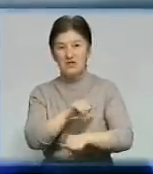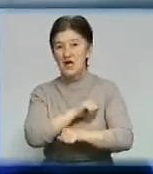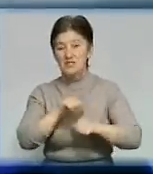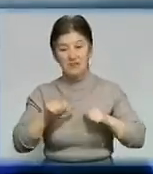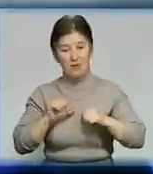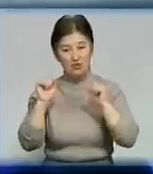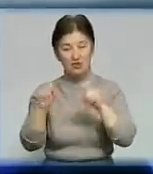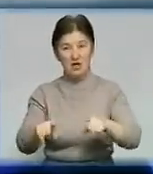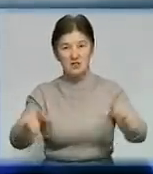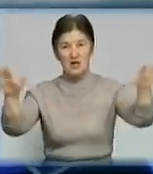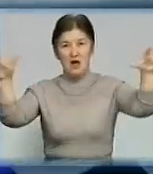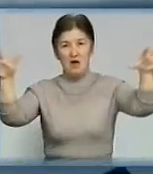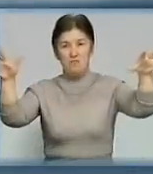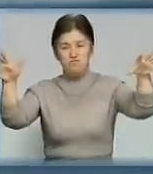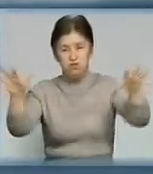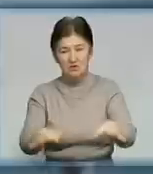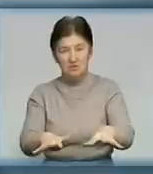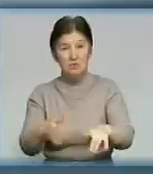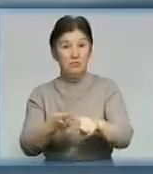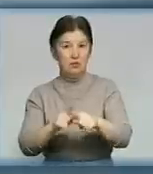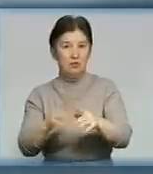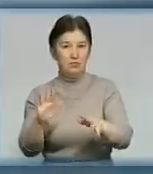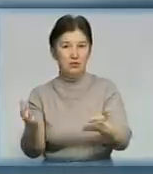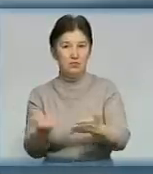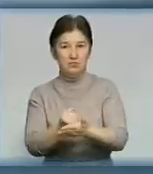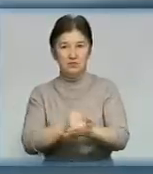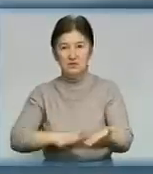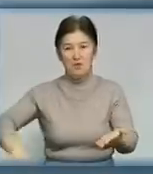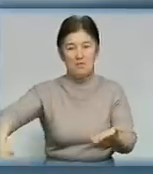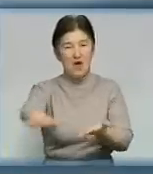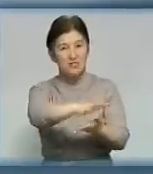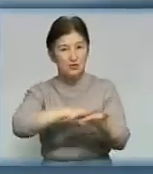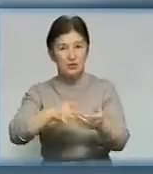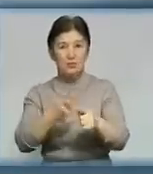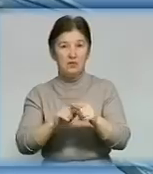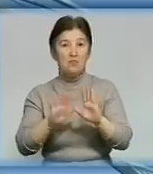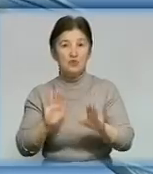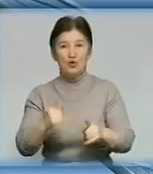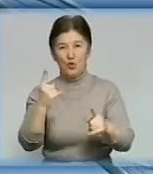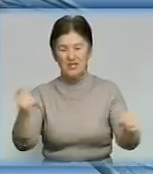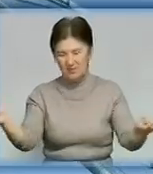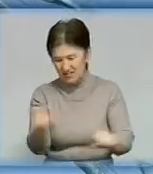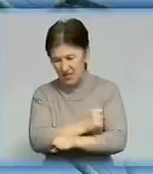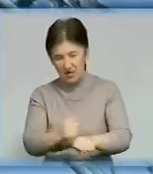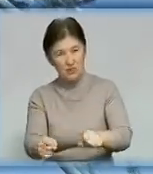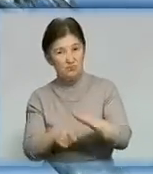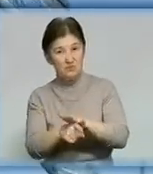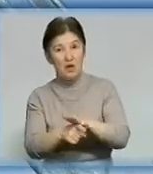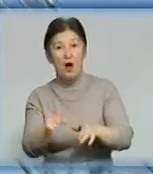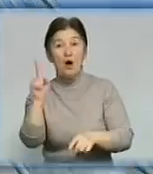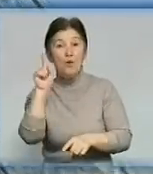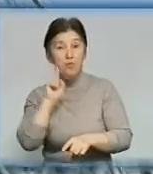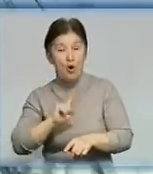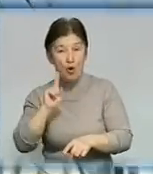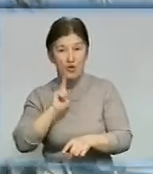і вмісті розрізу ми отримаємо сплошну болотисту місць, яку тоді можна взяти тільки зимснарядом. Поки воду будуть відкачувати, осей